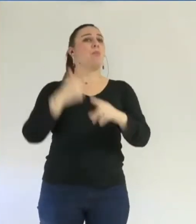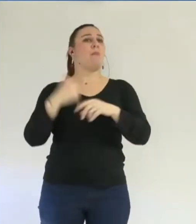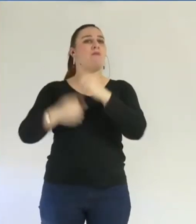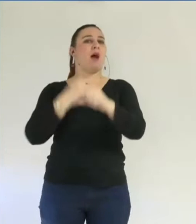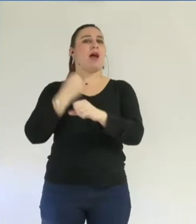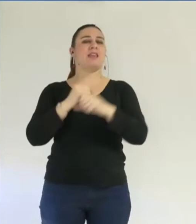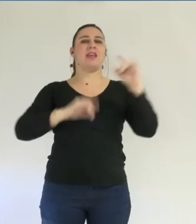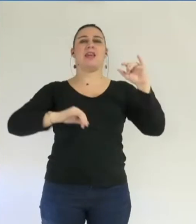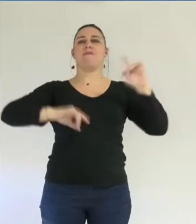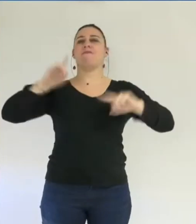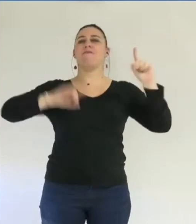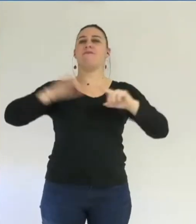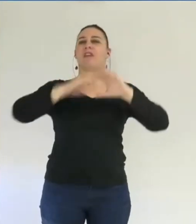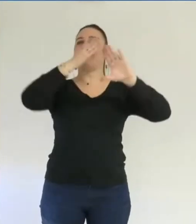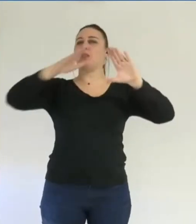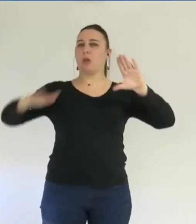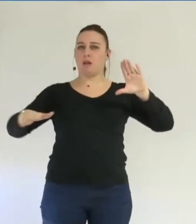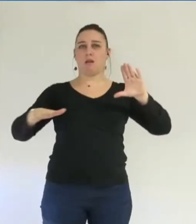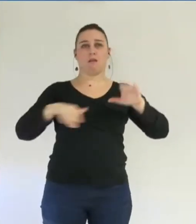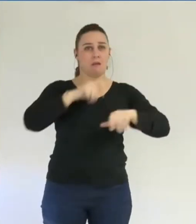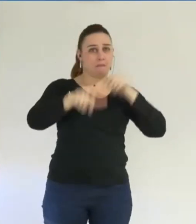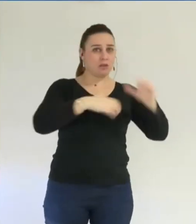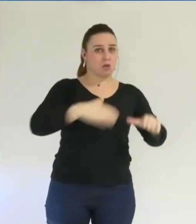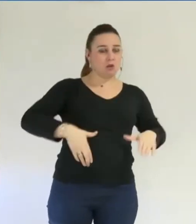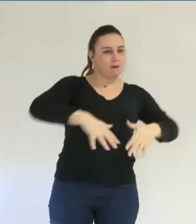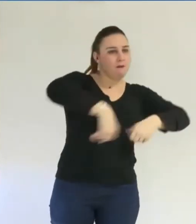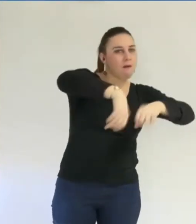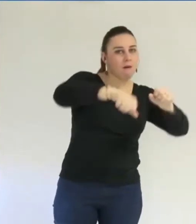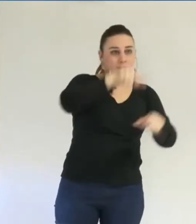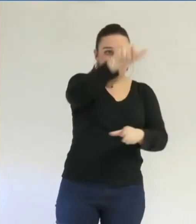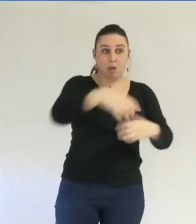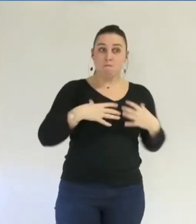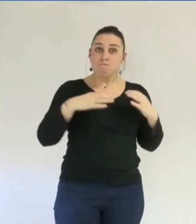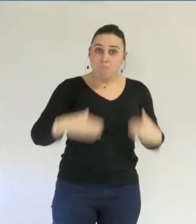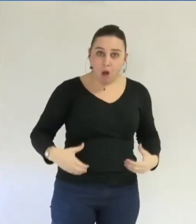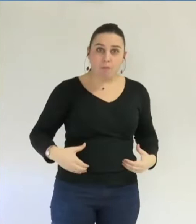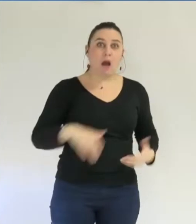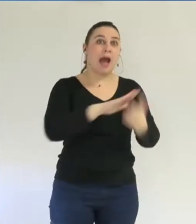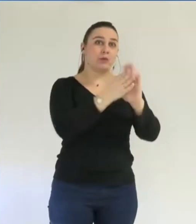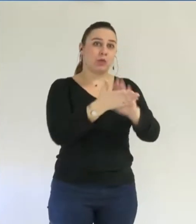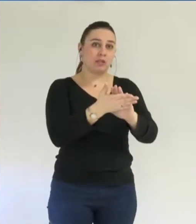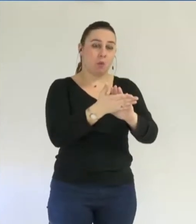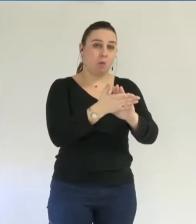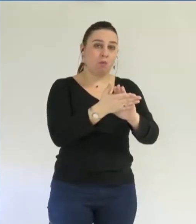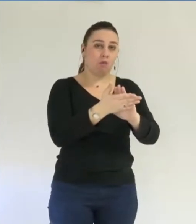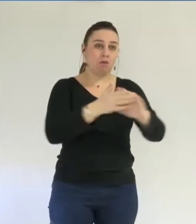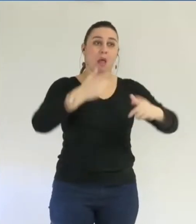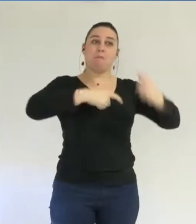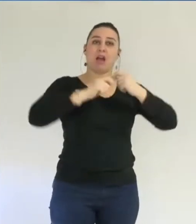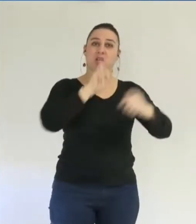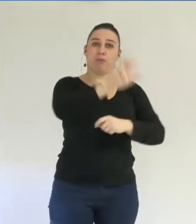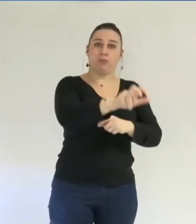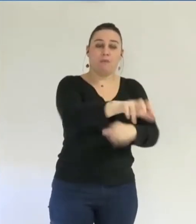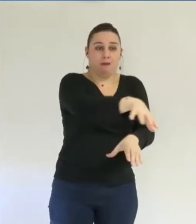la commune a recruté des personnes membres de l'association titulaire du marché. C'est-à-dire